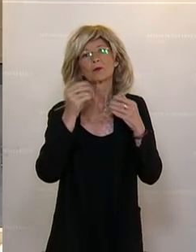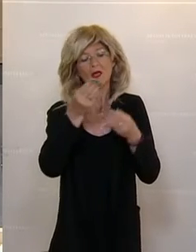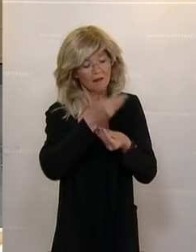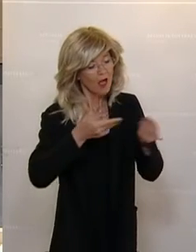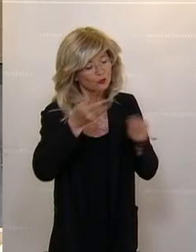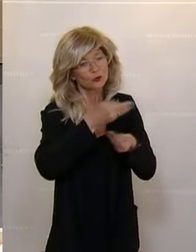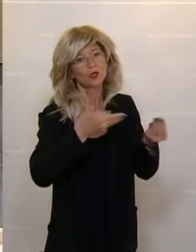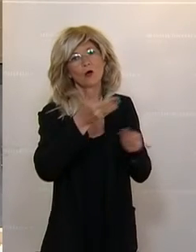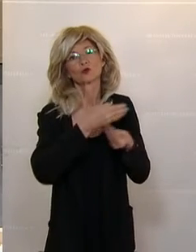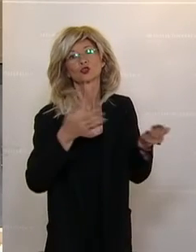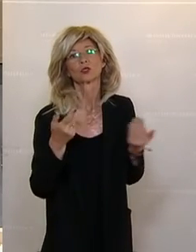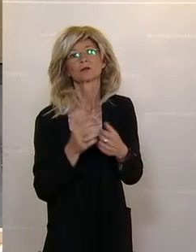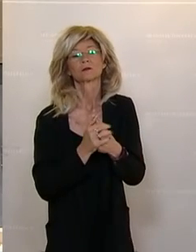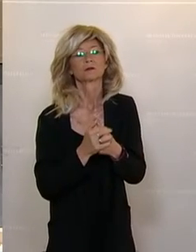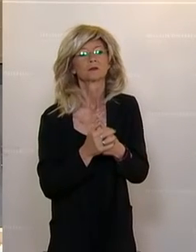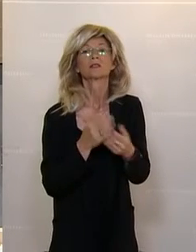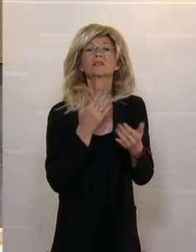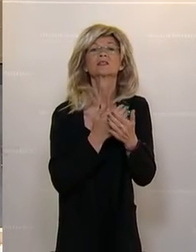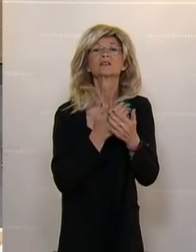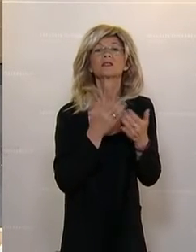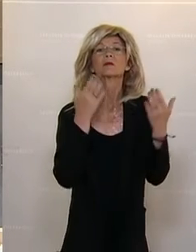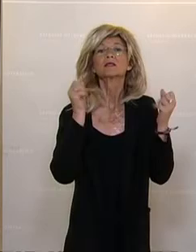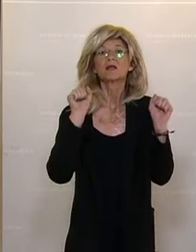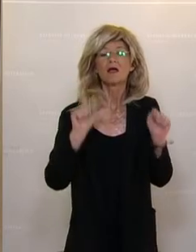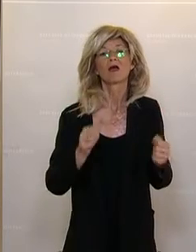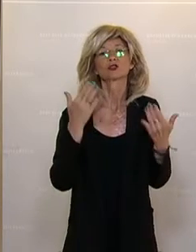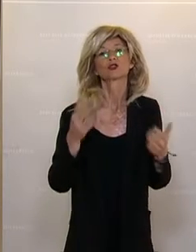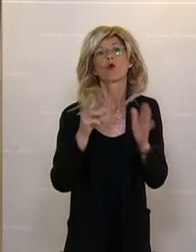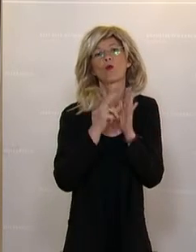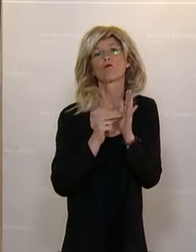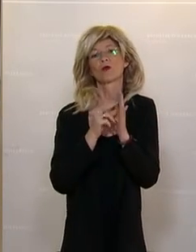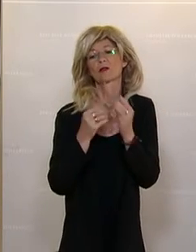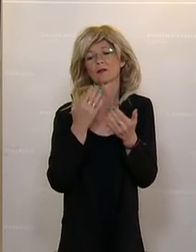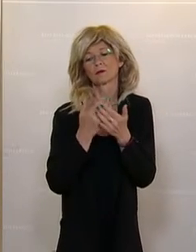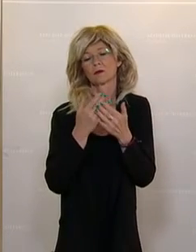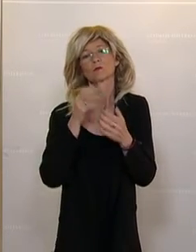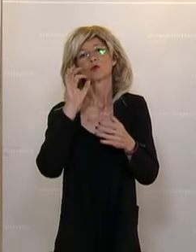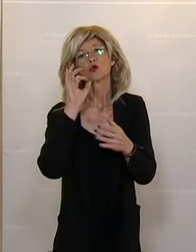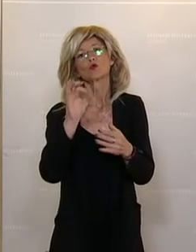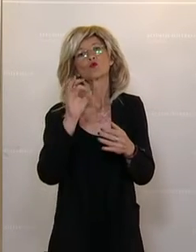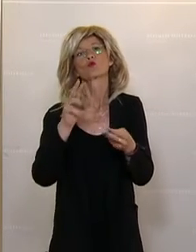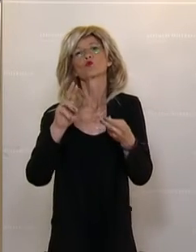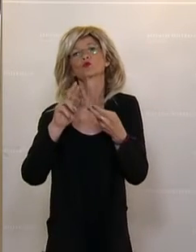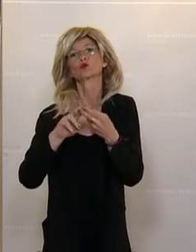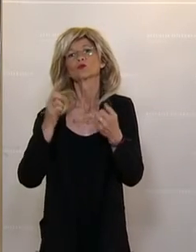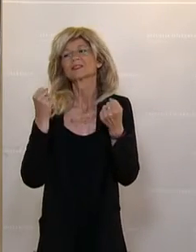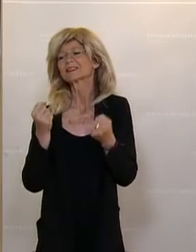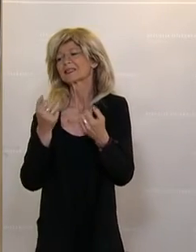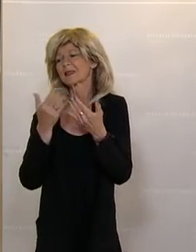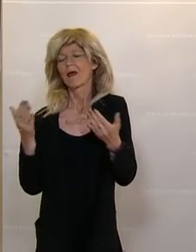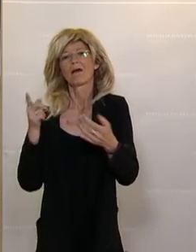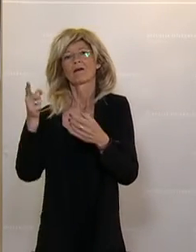genau diesen Informationsaustausch dann so verwerten können, dass wir eine gute und sichere Terrorismusabwehr haben. Ein